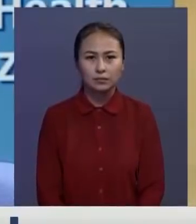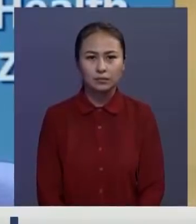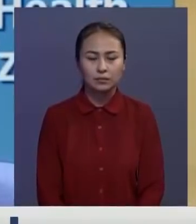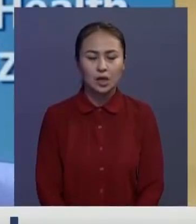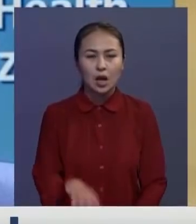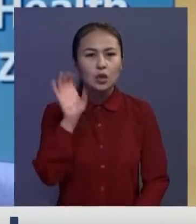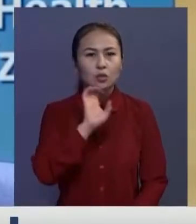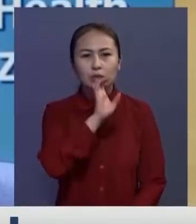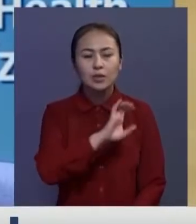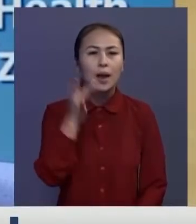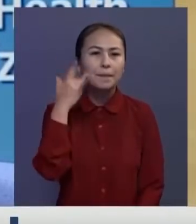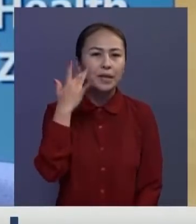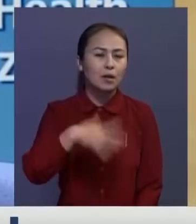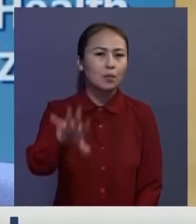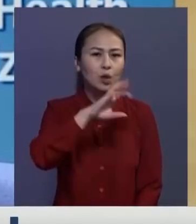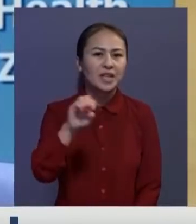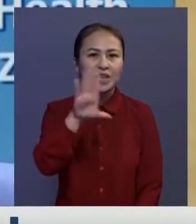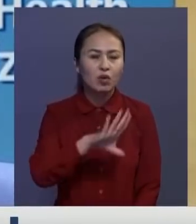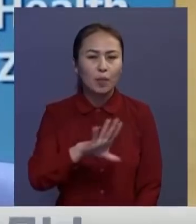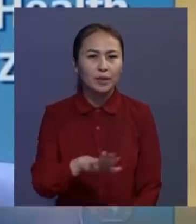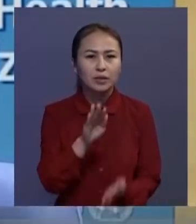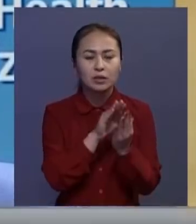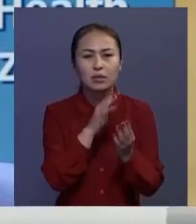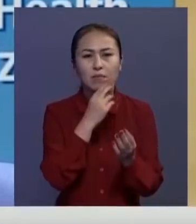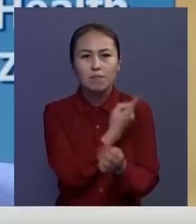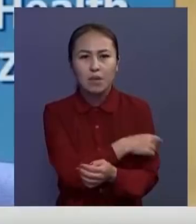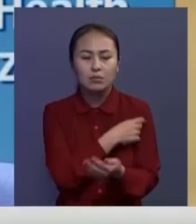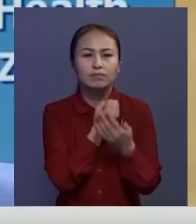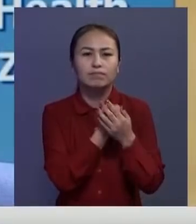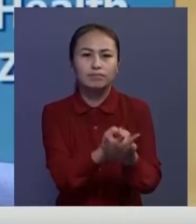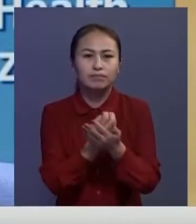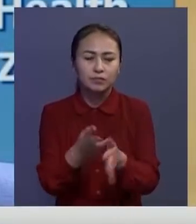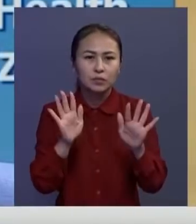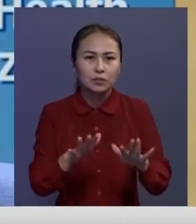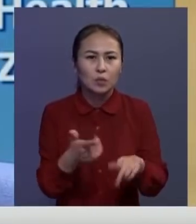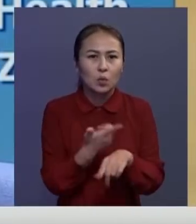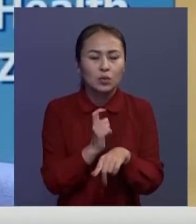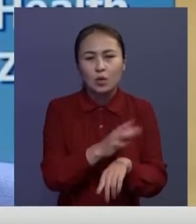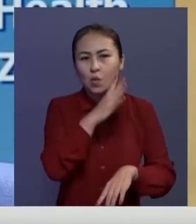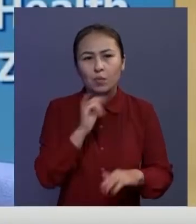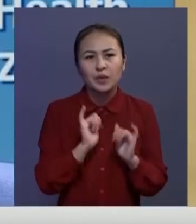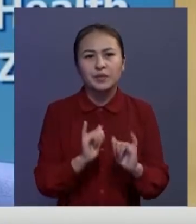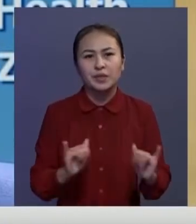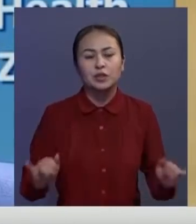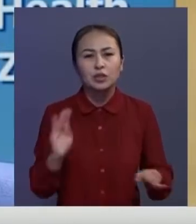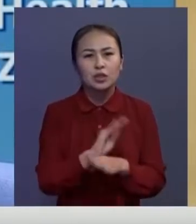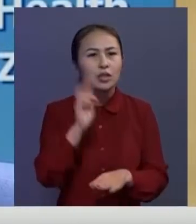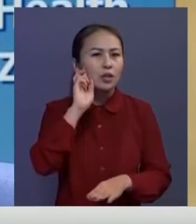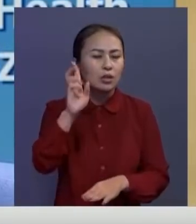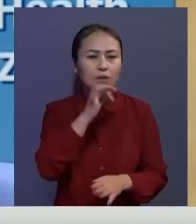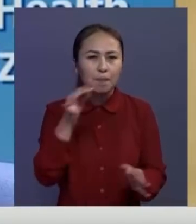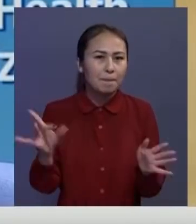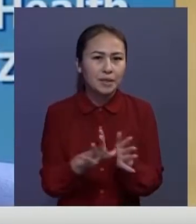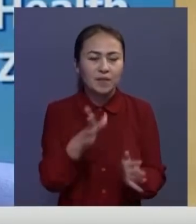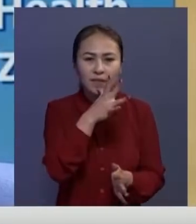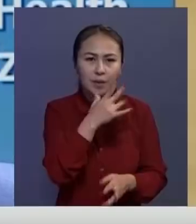Солтыстығы Америка мен бүкіл Еуропада жан сақтау бөлімдеріне жатқызылатын науқастарысаны өсіп келедім. Бұл көптеген елдерде бір мезгілде